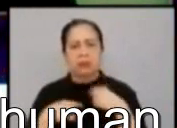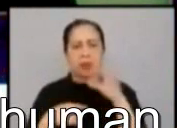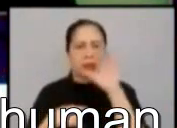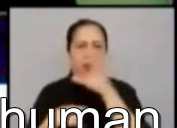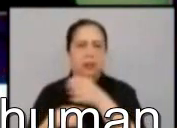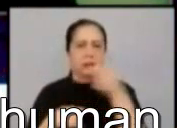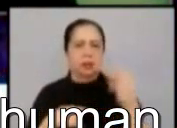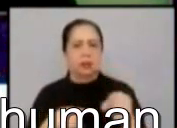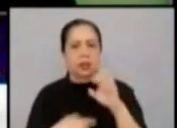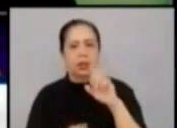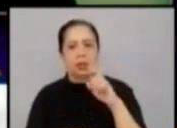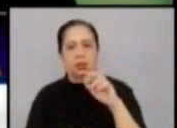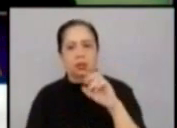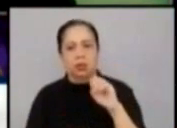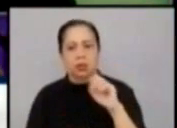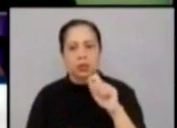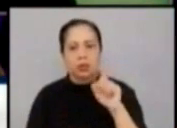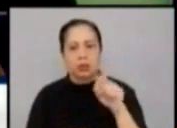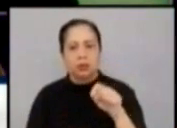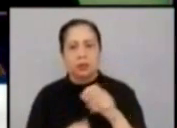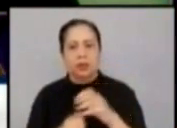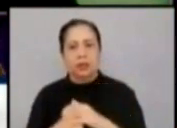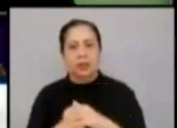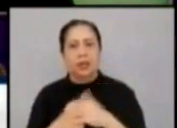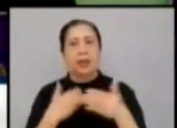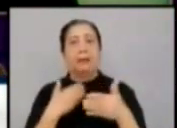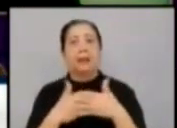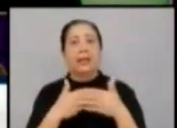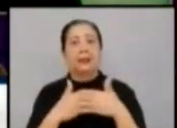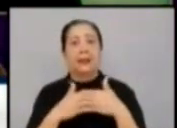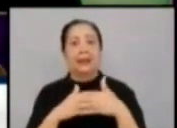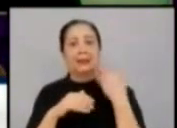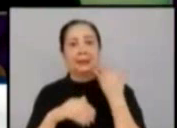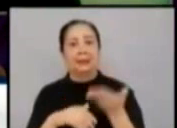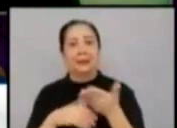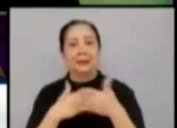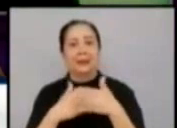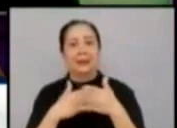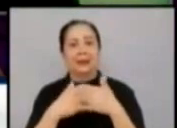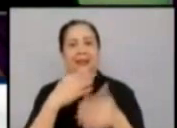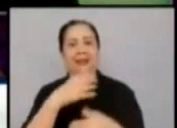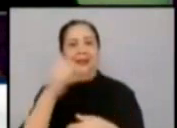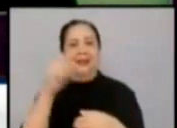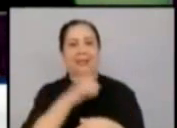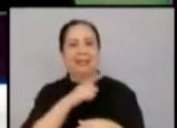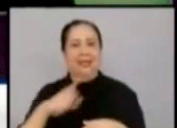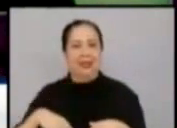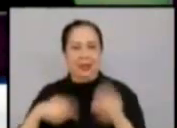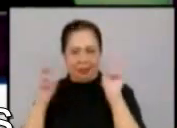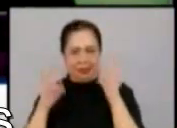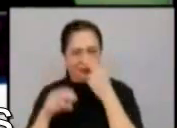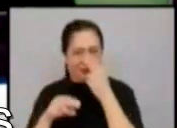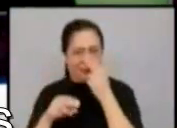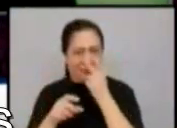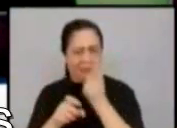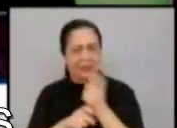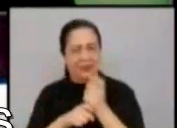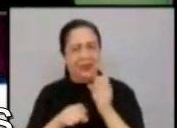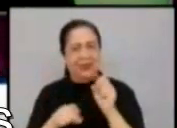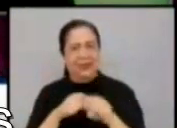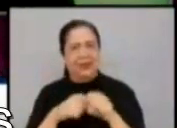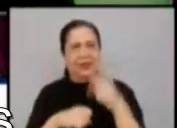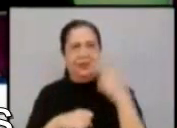naghahanap ng exorcist, sabi ko, right off, kasi alam ko po itong requirement na ito. Sabi ko, Bishop,